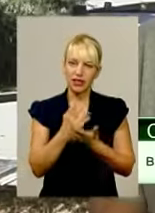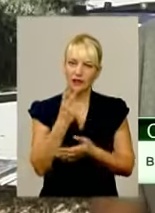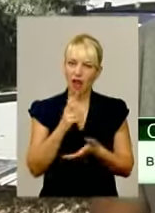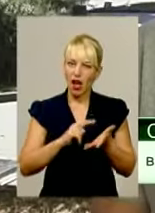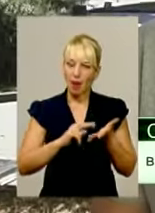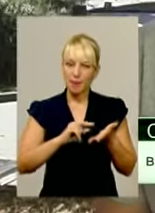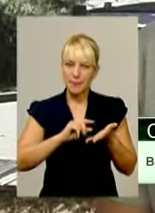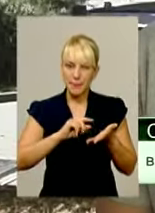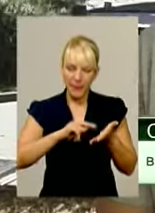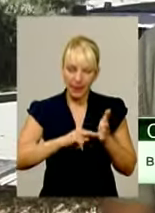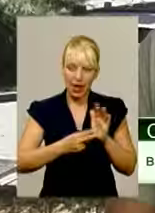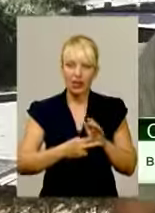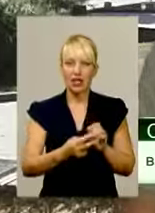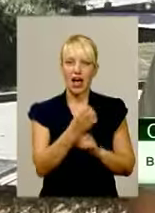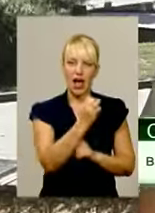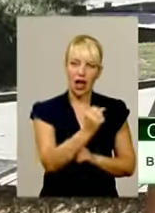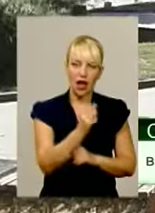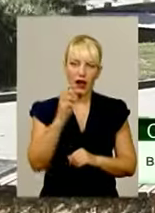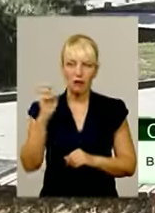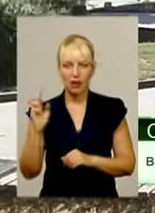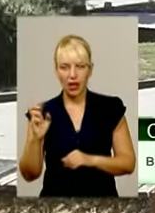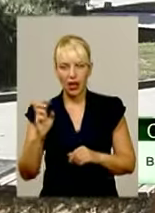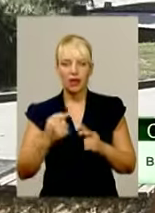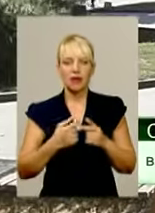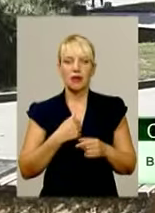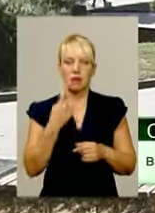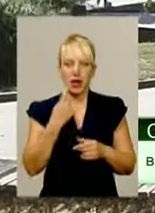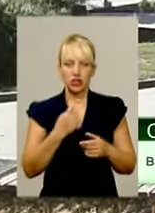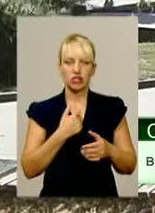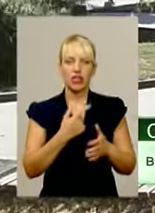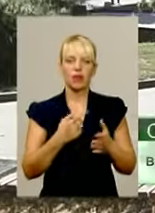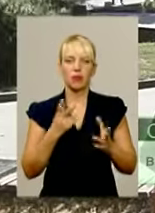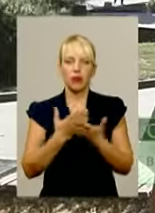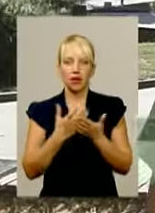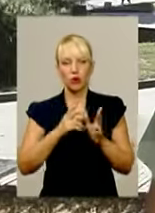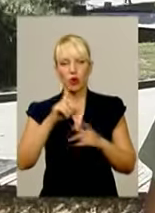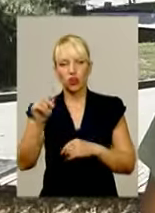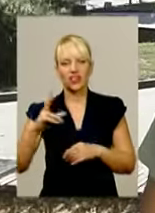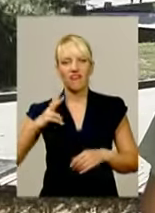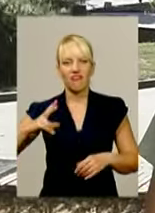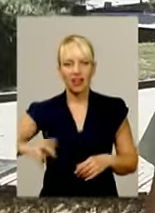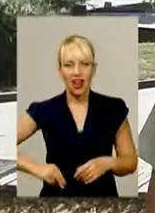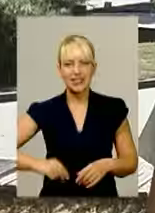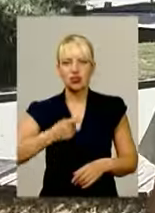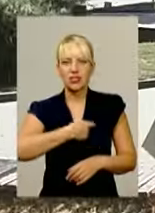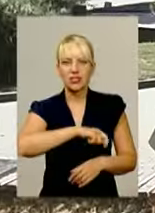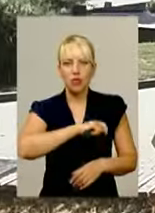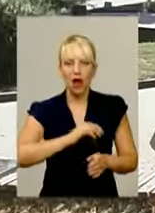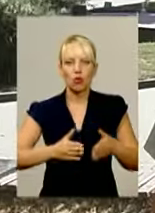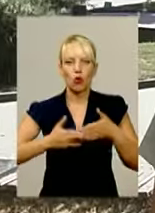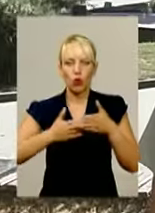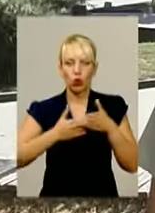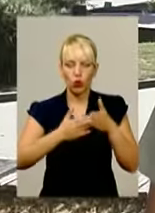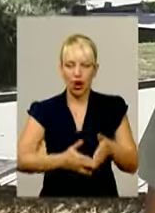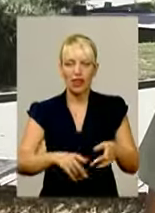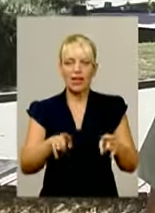більш масштабний – це проїхати на наступний рік у Францію, Іспанію і Португалію. Так само відвідати три паломницьких центри. У